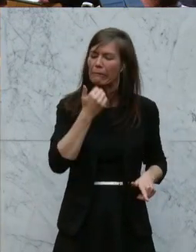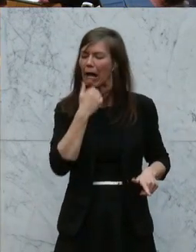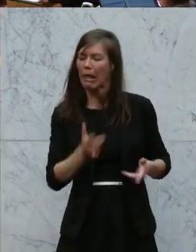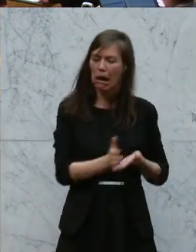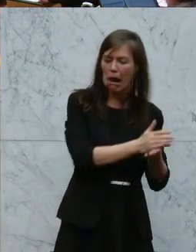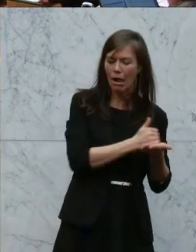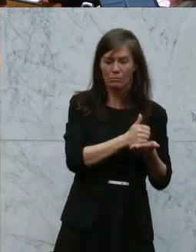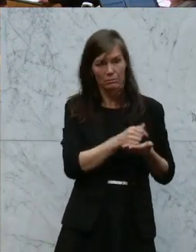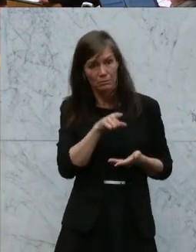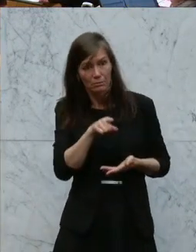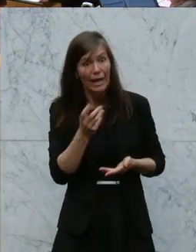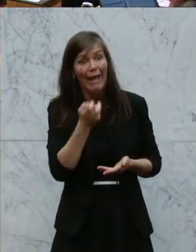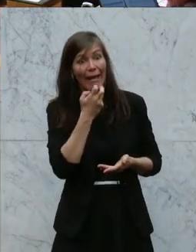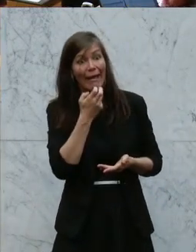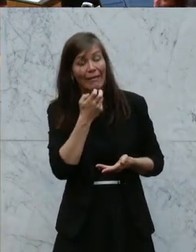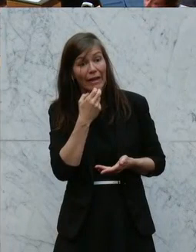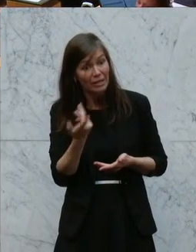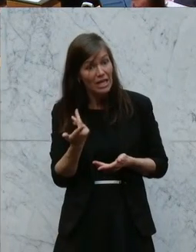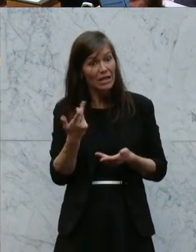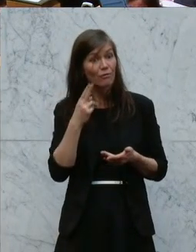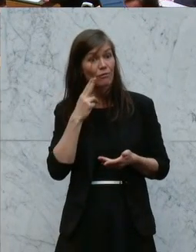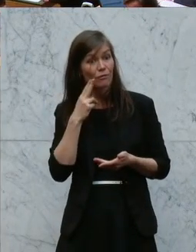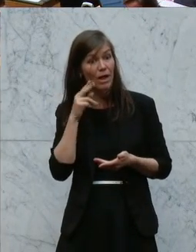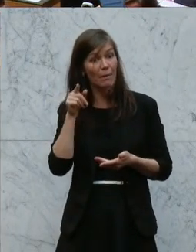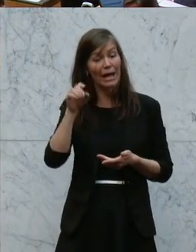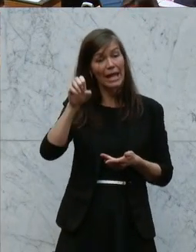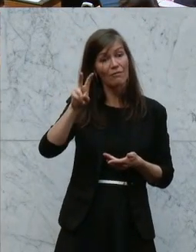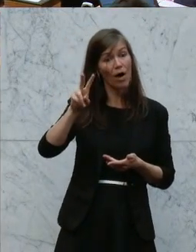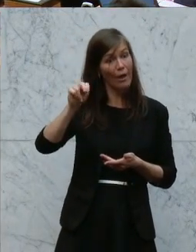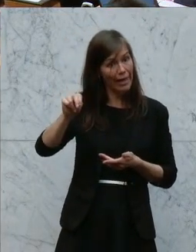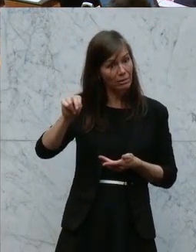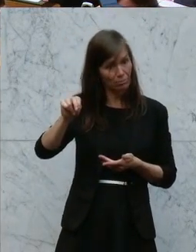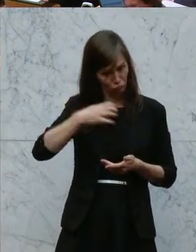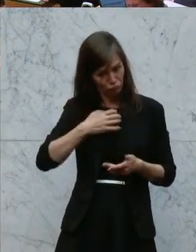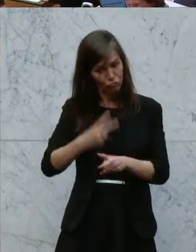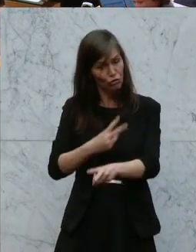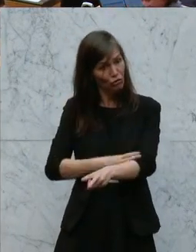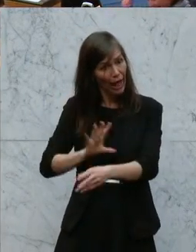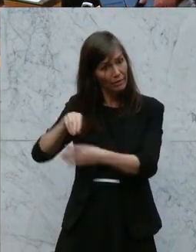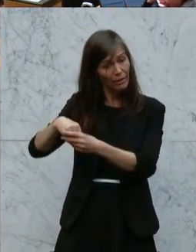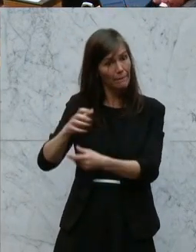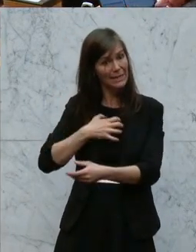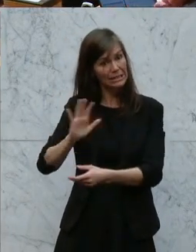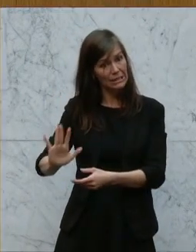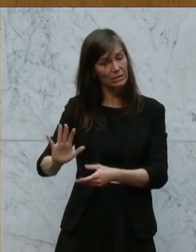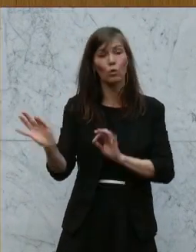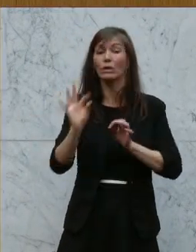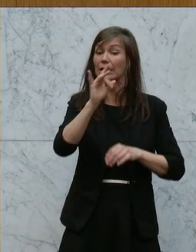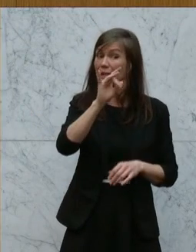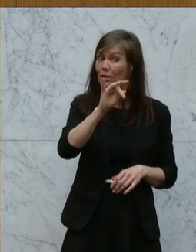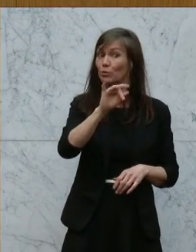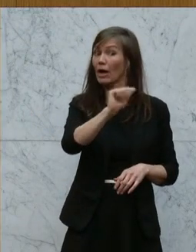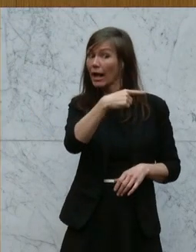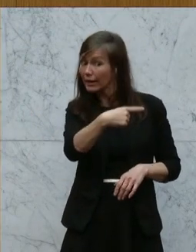denn diese privaten Unternehmen? Wenn ich schaue nach Niederösterreich mit der EVN oder nach Salzburg, der Salzburg AG oder zu den ganzen anderen